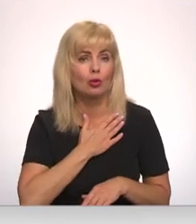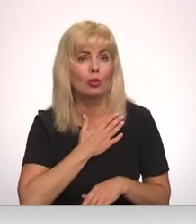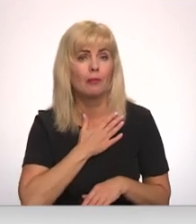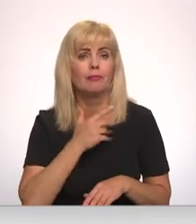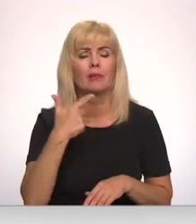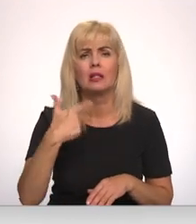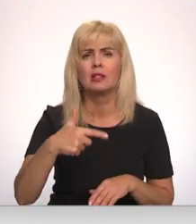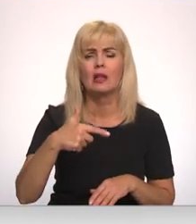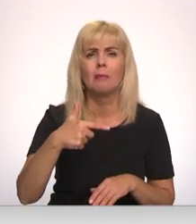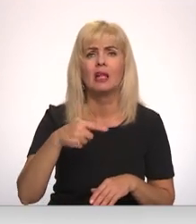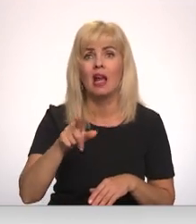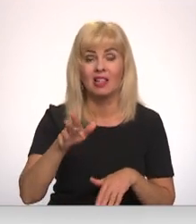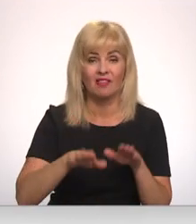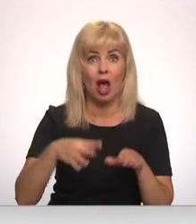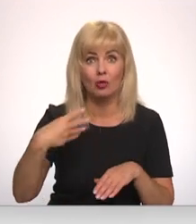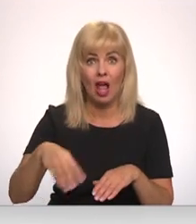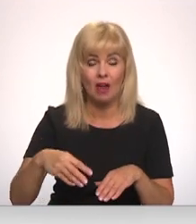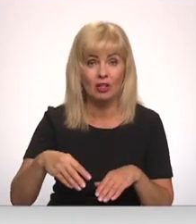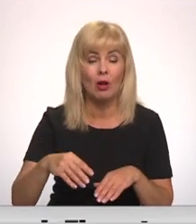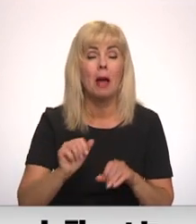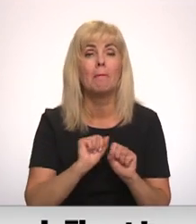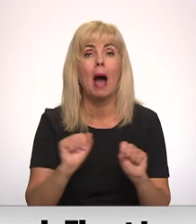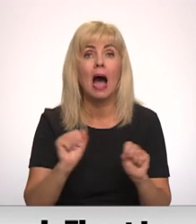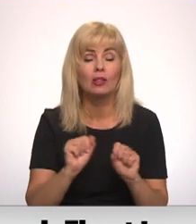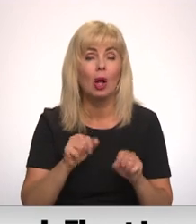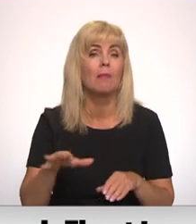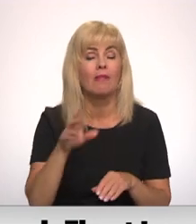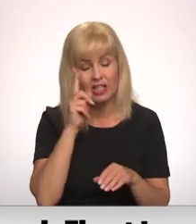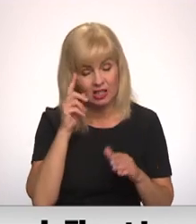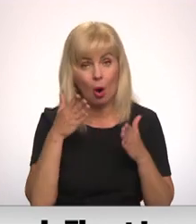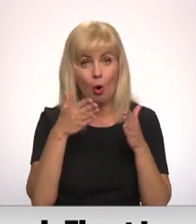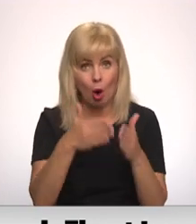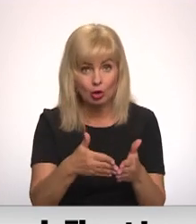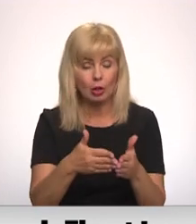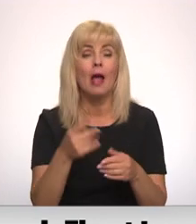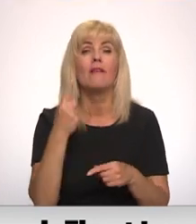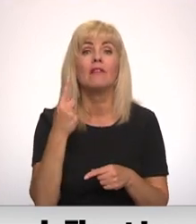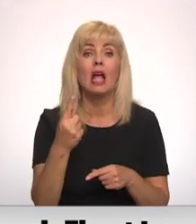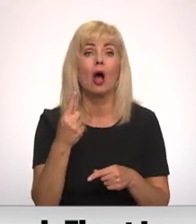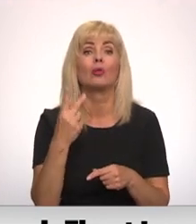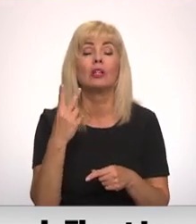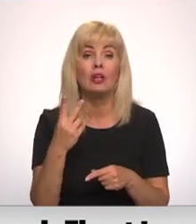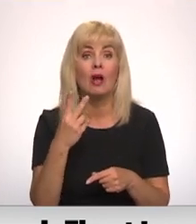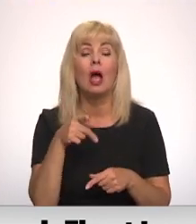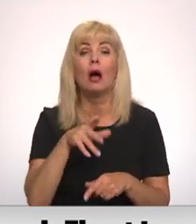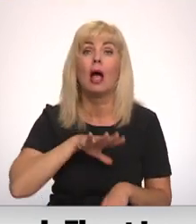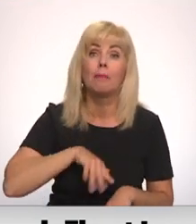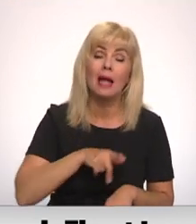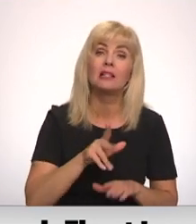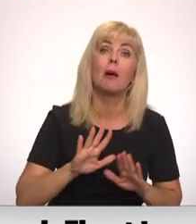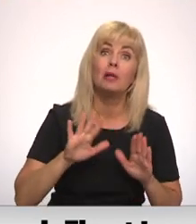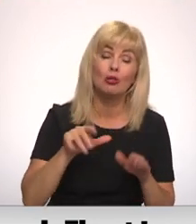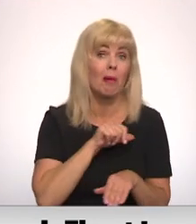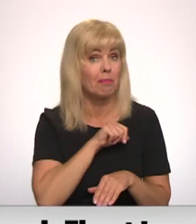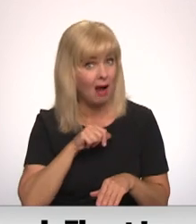-90 kg ar pātrinājumu. Tas viss koncentrējas uz vienu vai diviem skriemoļiem. Un to vai pēc tam izdosies kaut